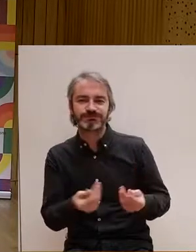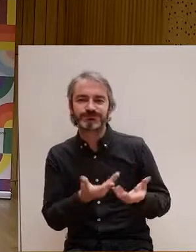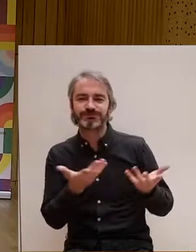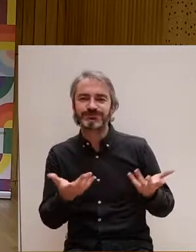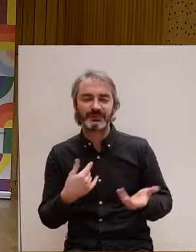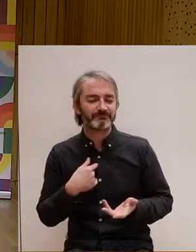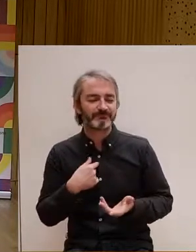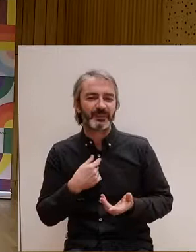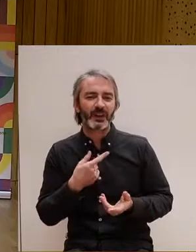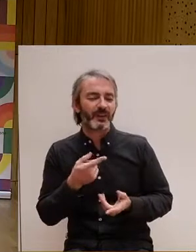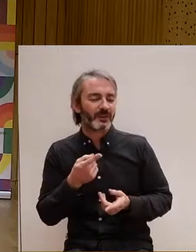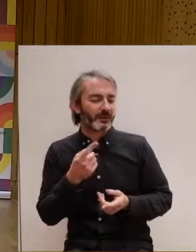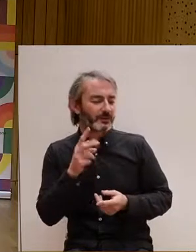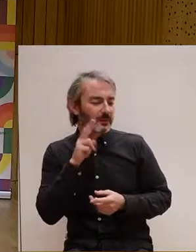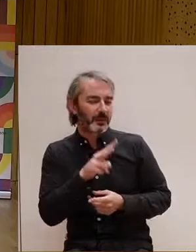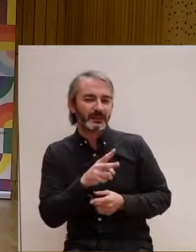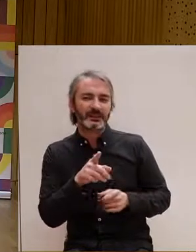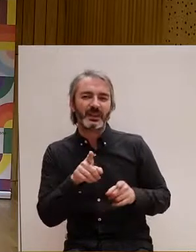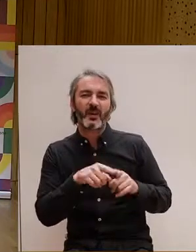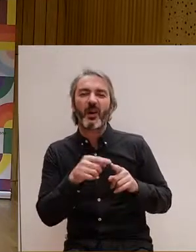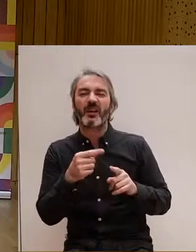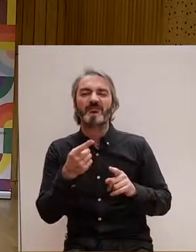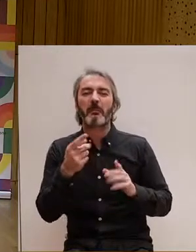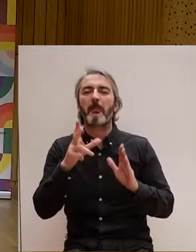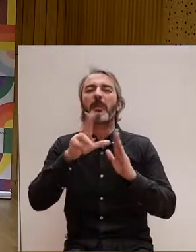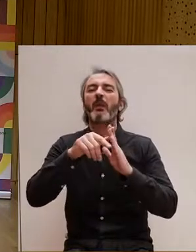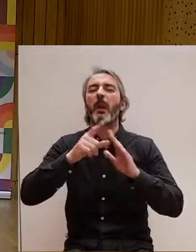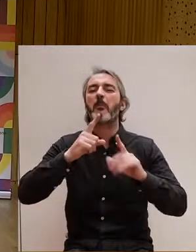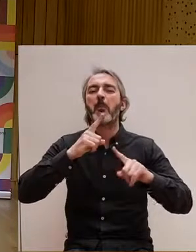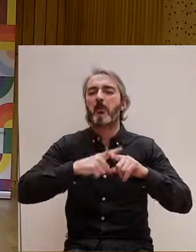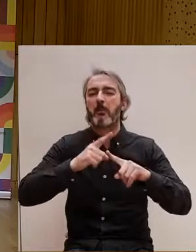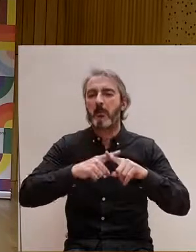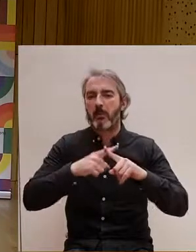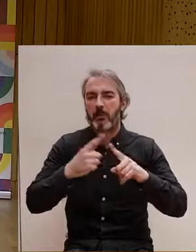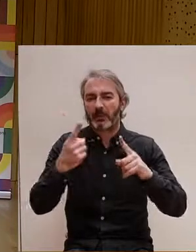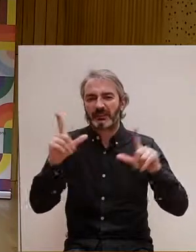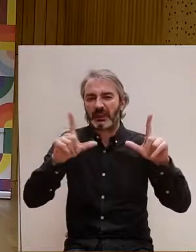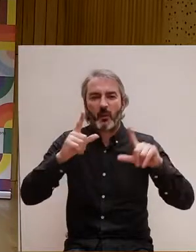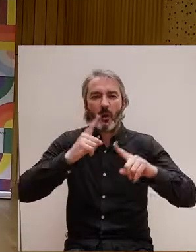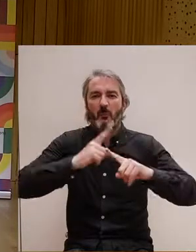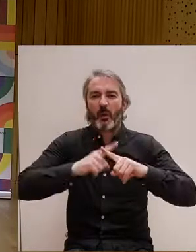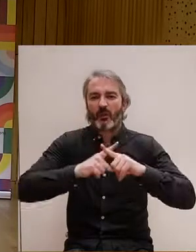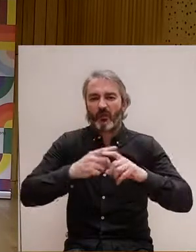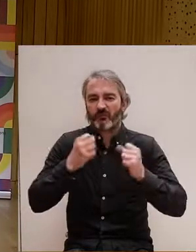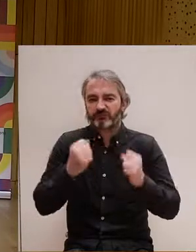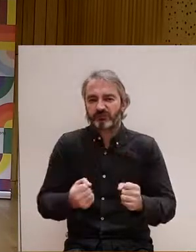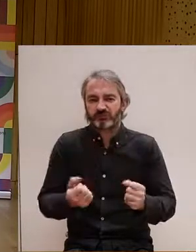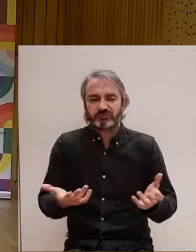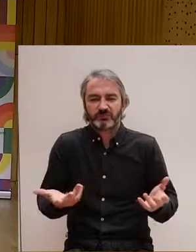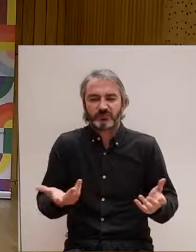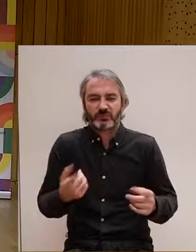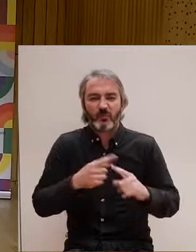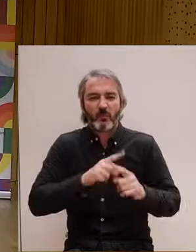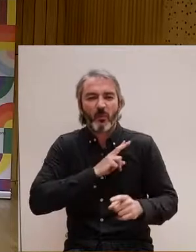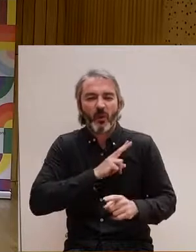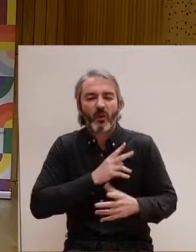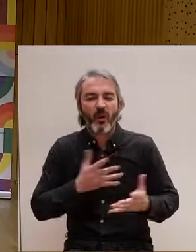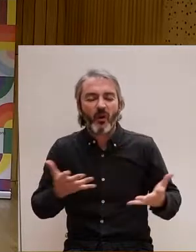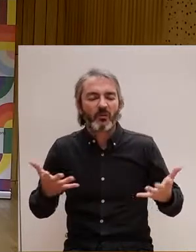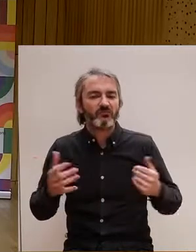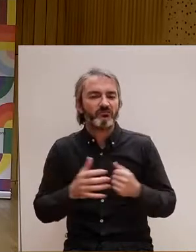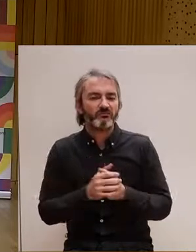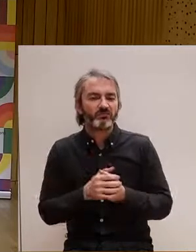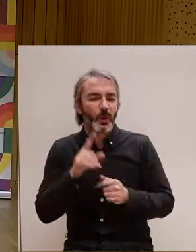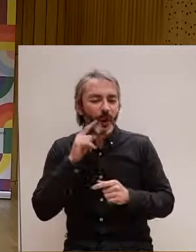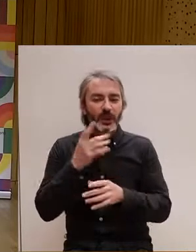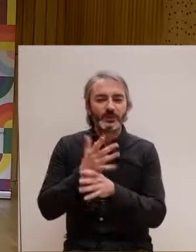com molt de pel·li porno mainstream. No tenim un disseny com, per exemple, amb el tema de